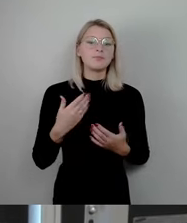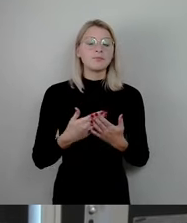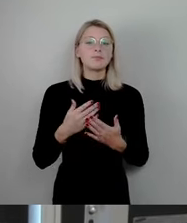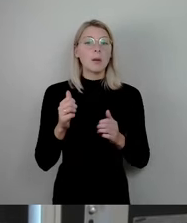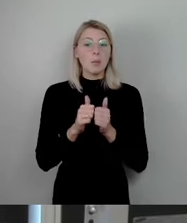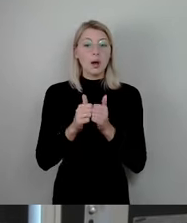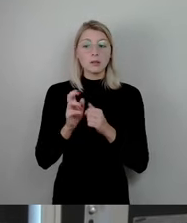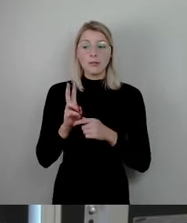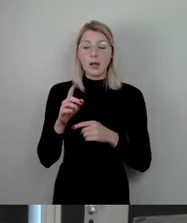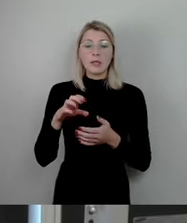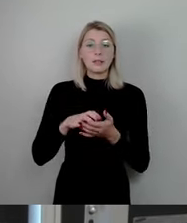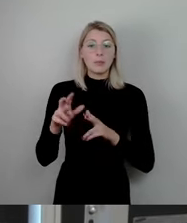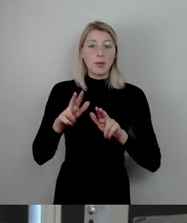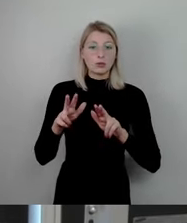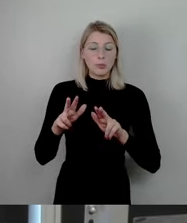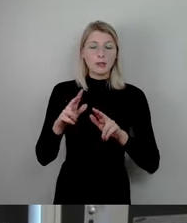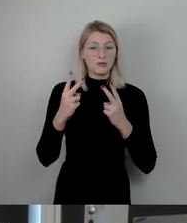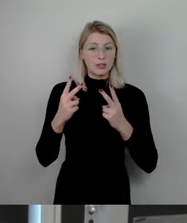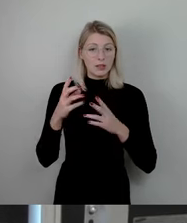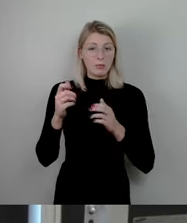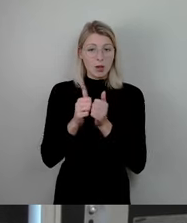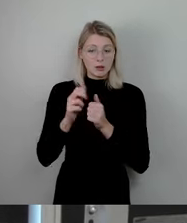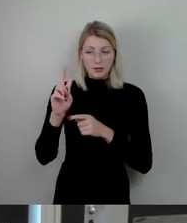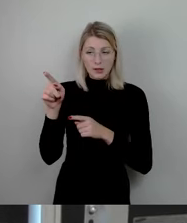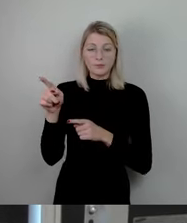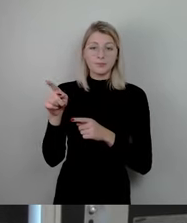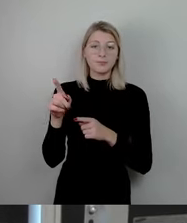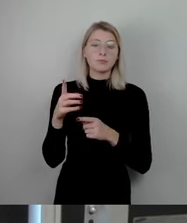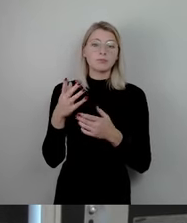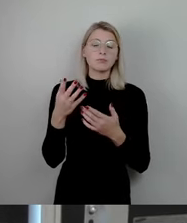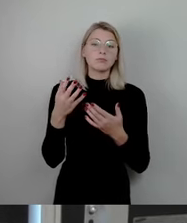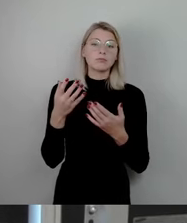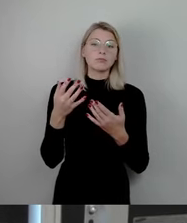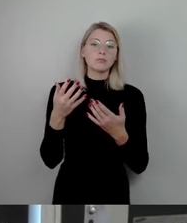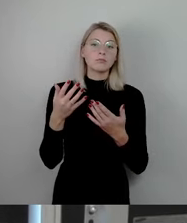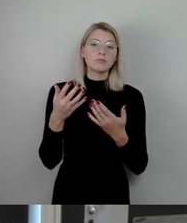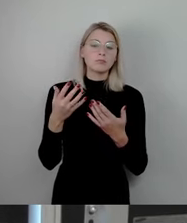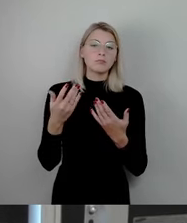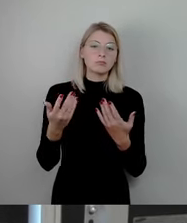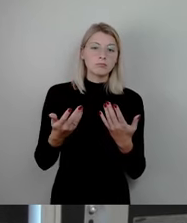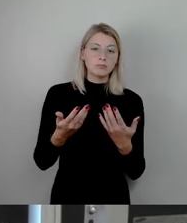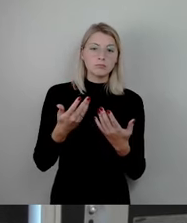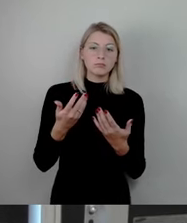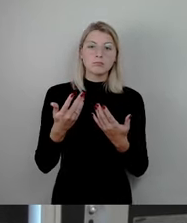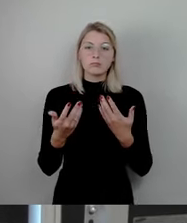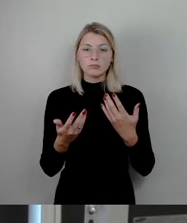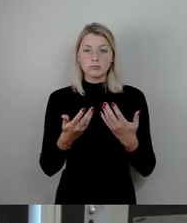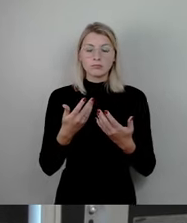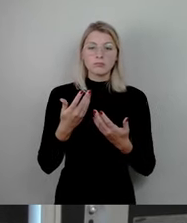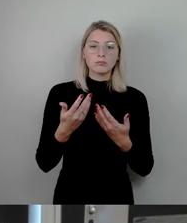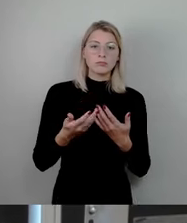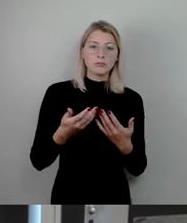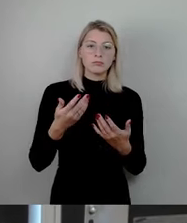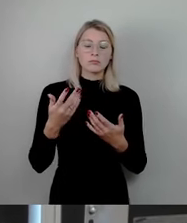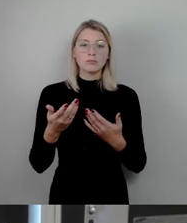Citymanagement, das möchte ich noch mal hervorheben. Und auch da haben wir den ganzheitlichen Ansatz. Und ich glaube, der ist das Vernünftige